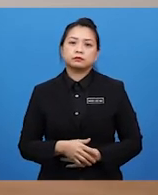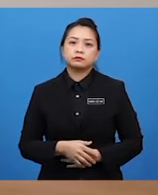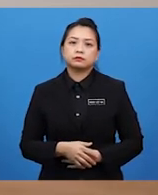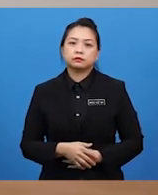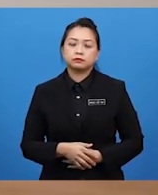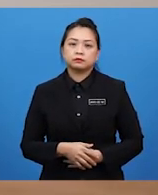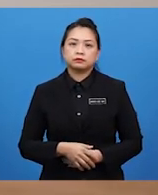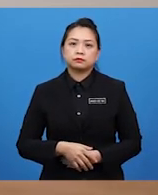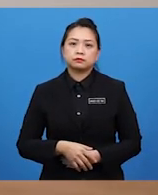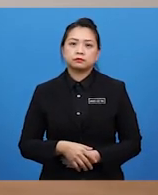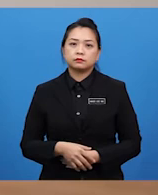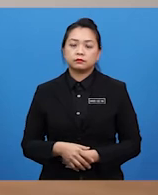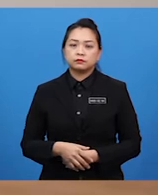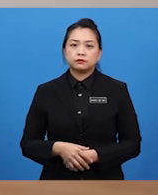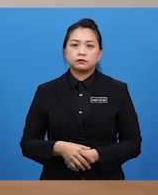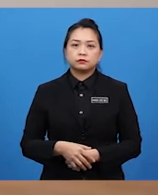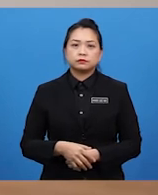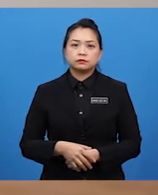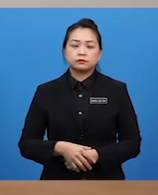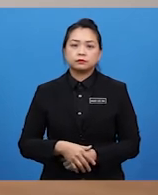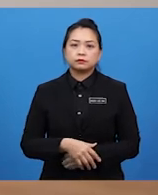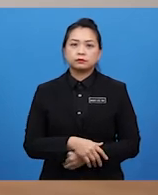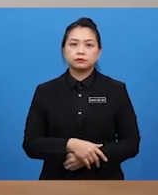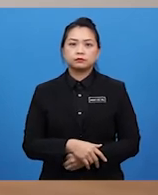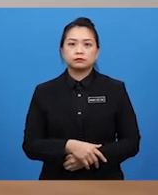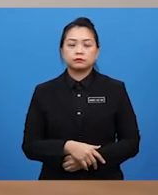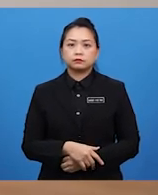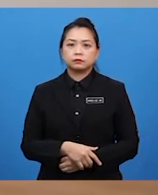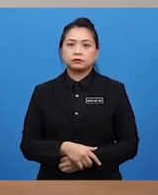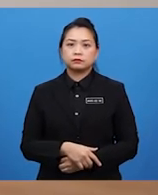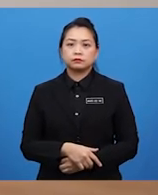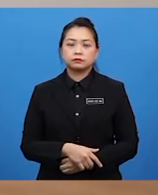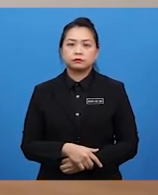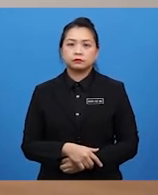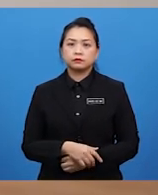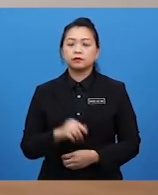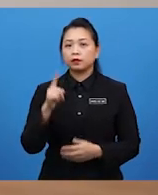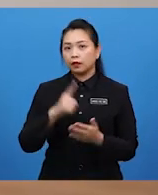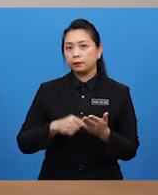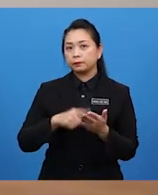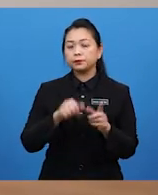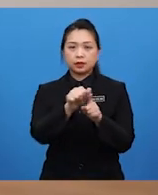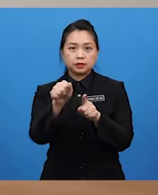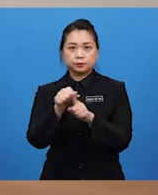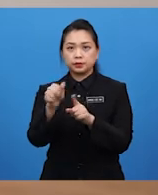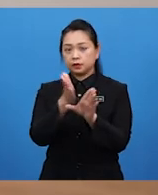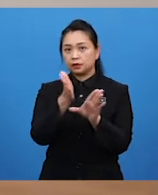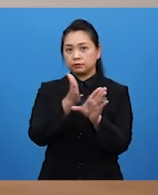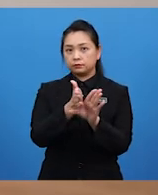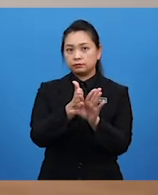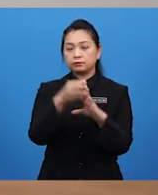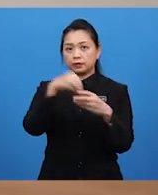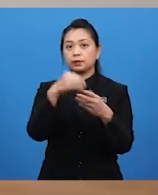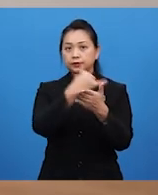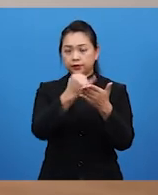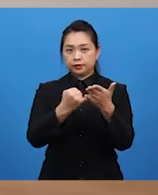meluahkan perasaan marah. Jadi sebenarnya baru kita akan faham bahawa aspek psikologi memainkan peranan dalam seni visual.